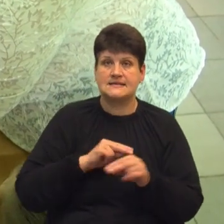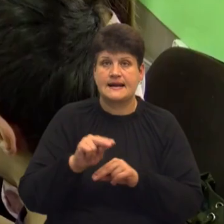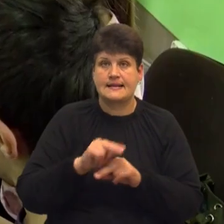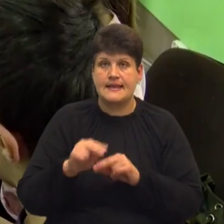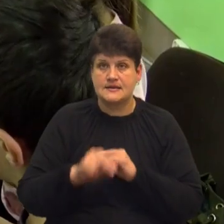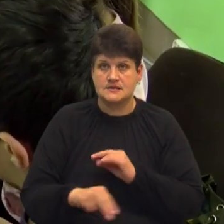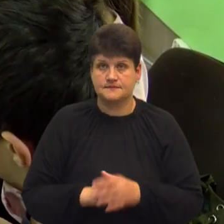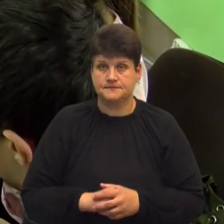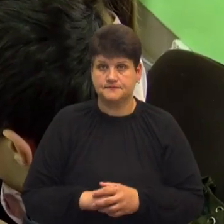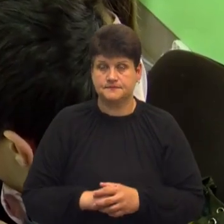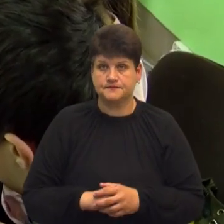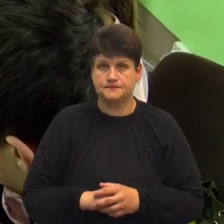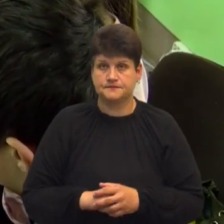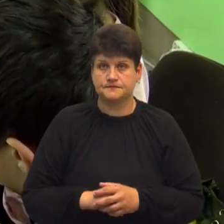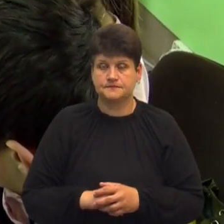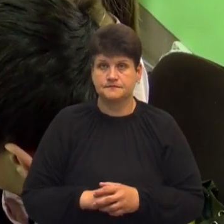школи. Так.